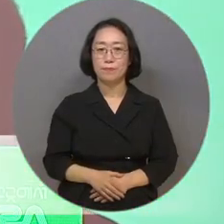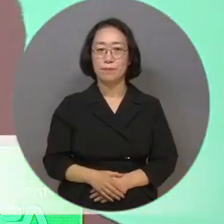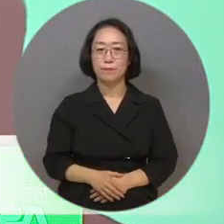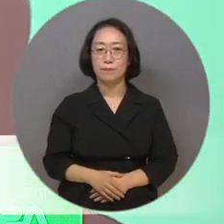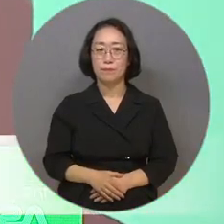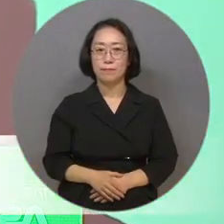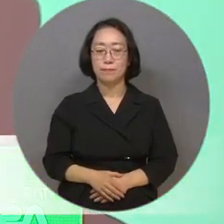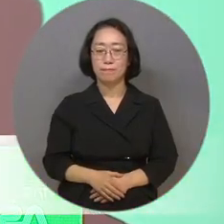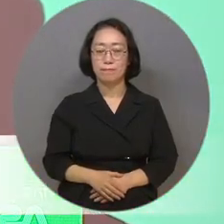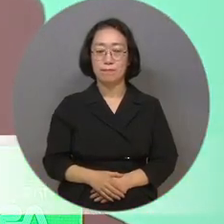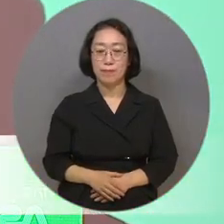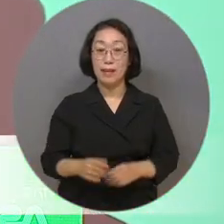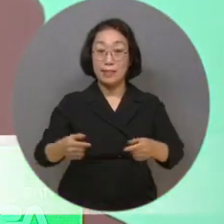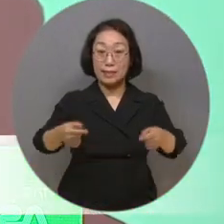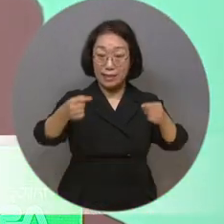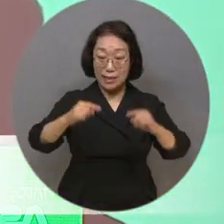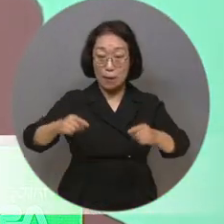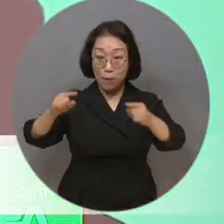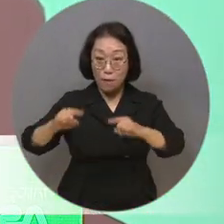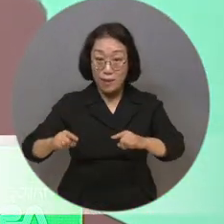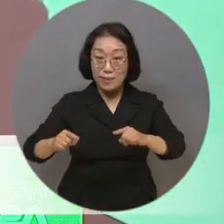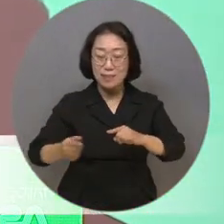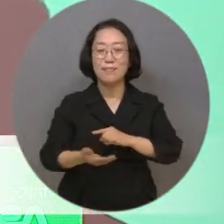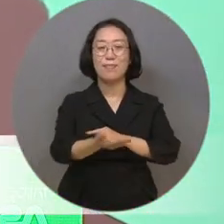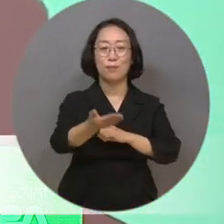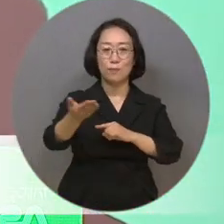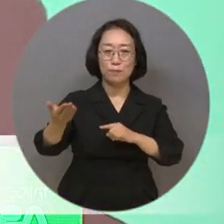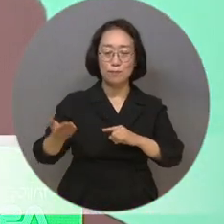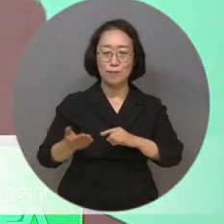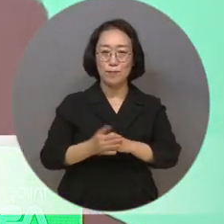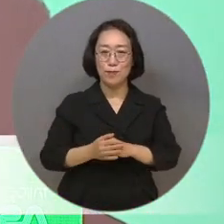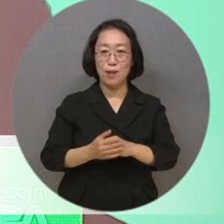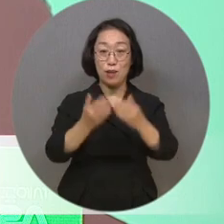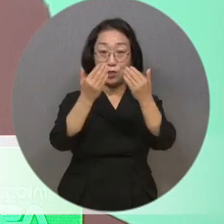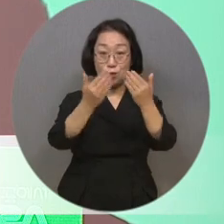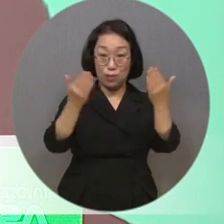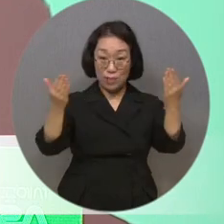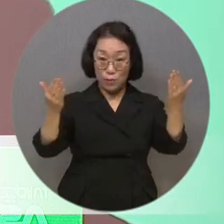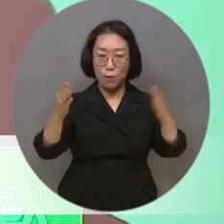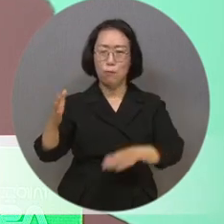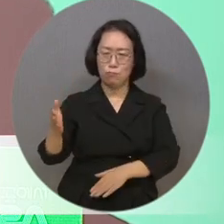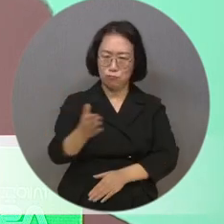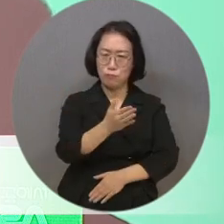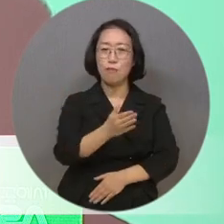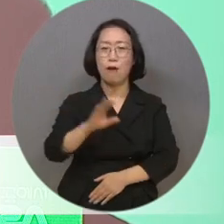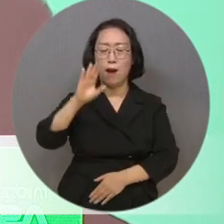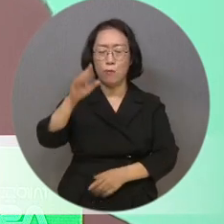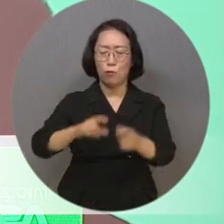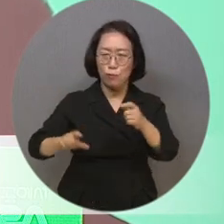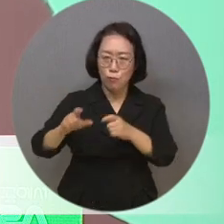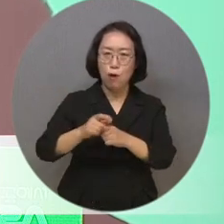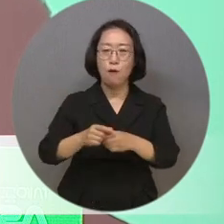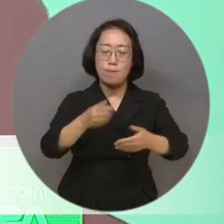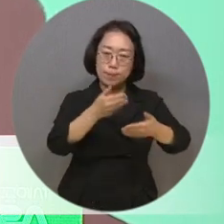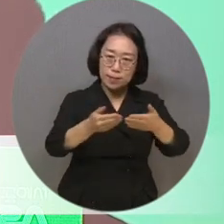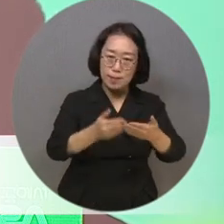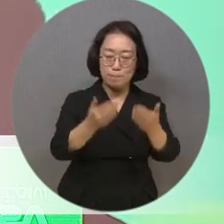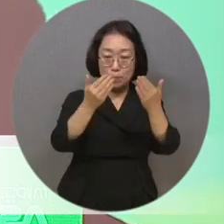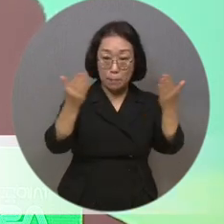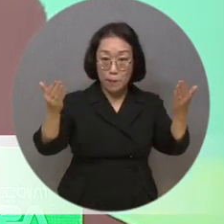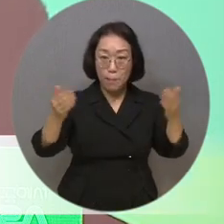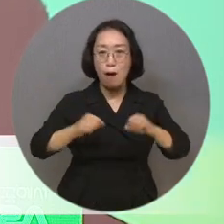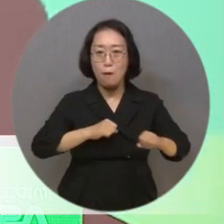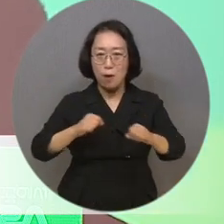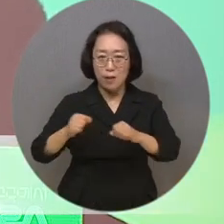올해 참여하신 작가님들께서도 이 청와대 전시회를 계기로 앞으로 더욱 왕성한 그런 작품 활동을